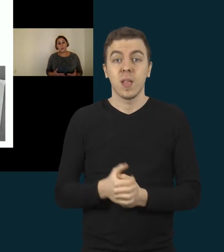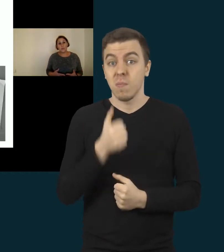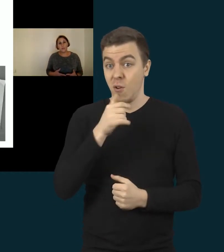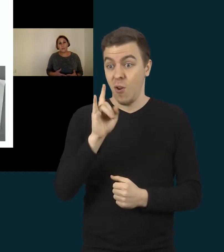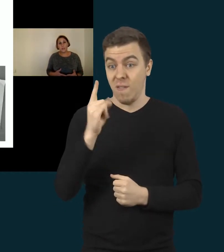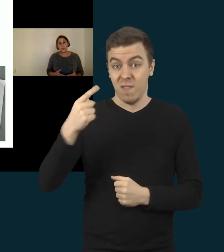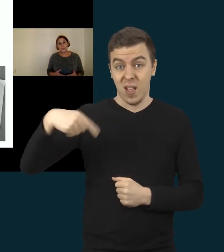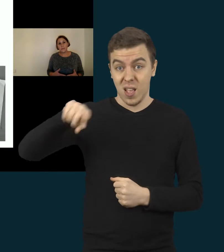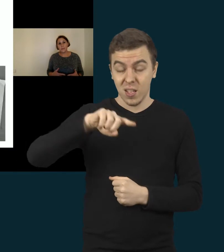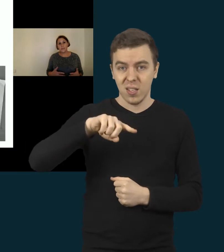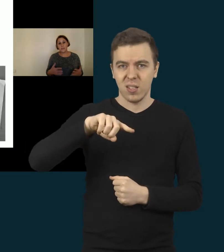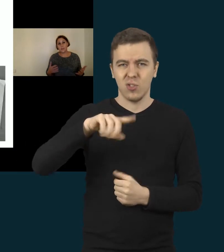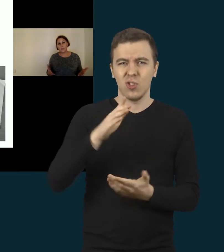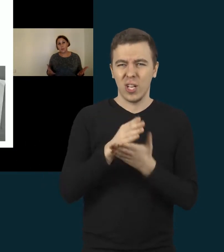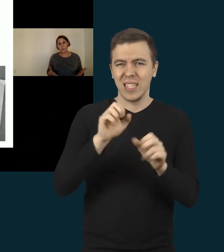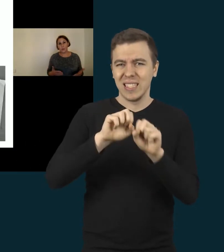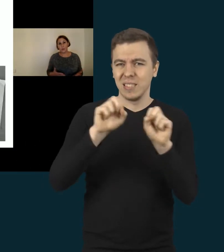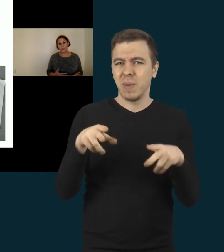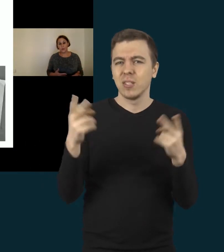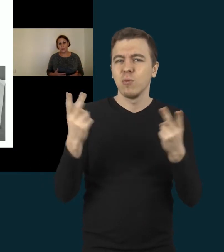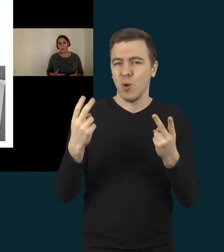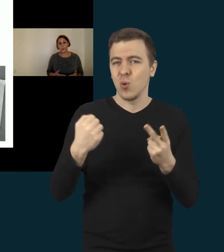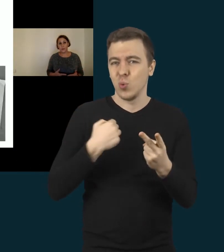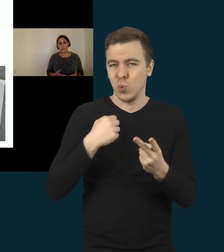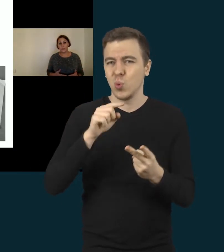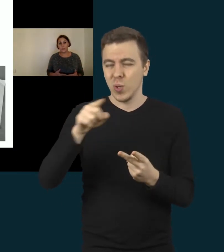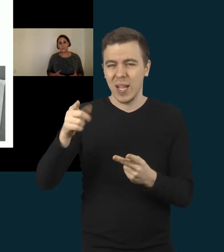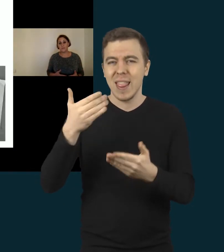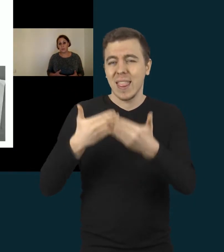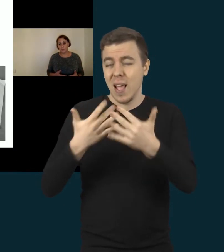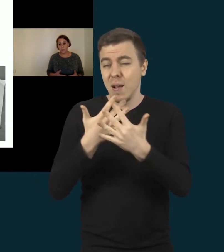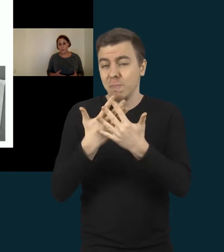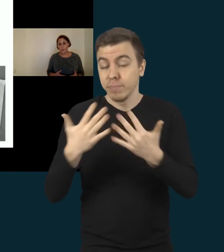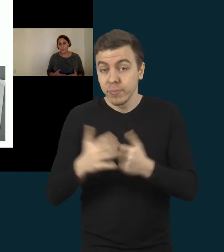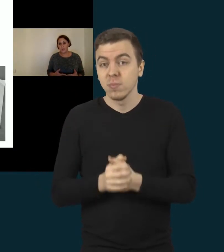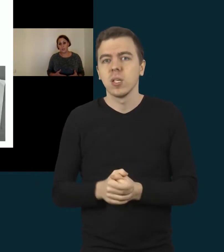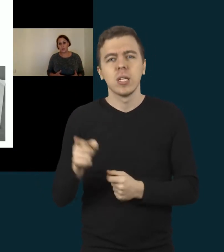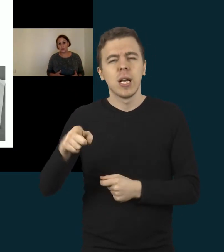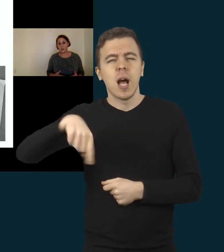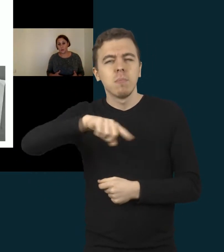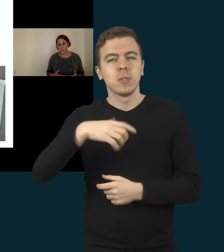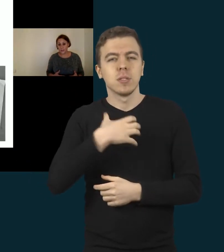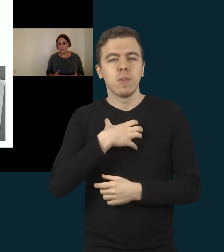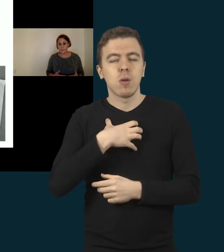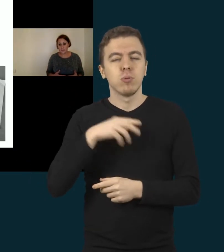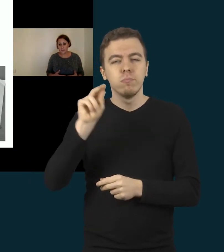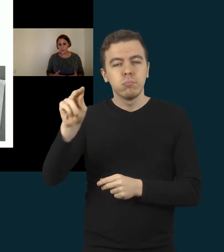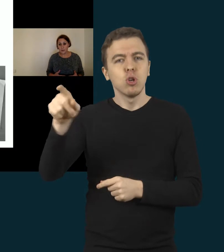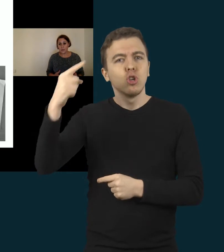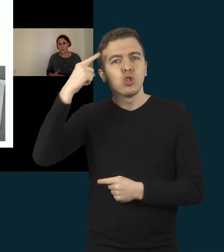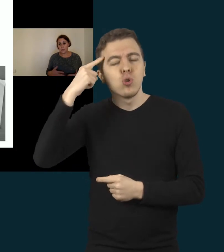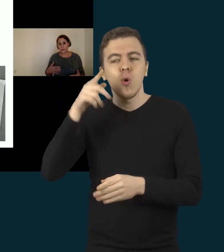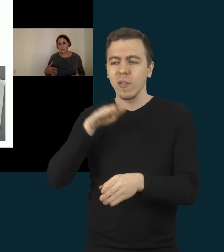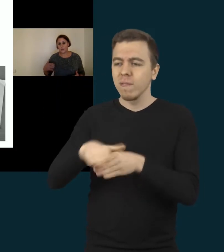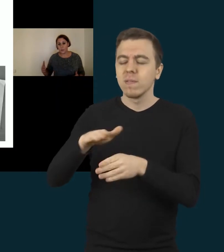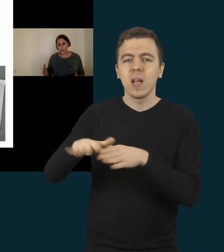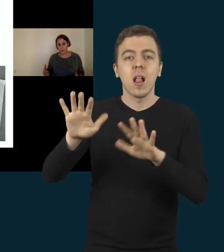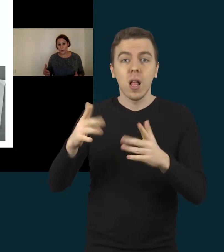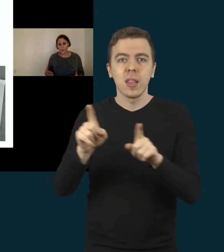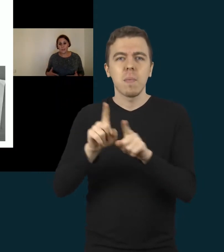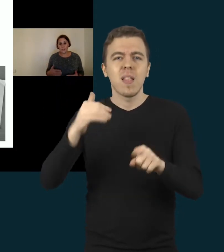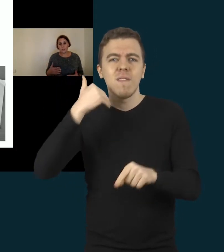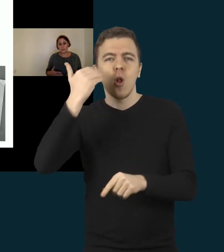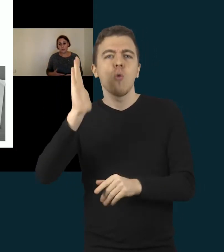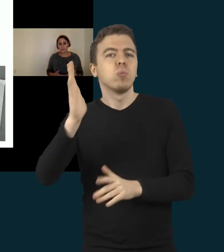Vaikams turintiems specialių jūgdymo suporikiu yra labai svarbu, kad jie žinotų, kas vyksta ir kas bus vėliau.